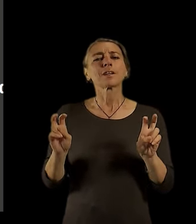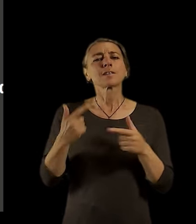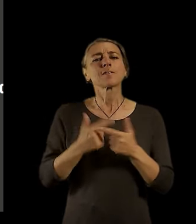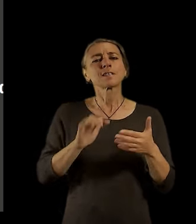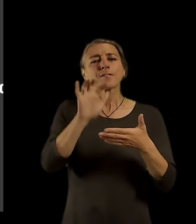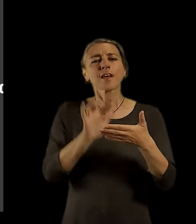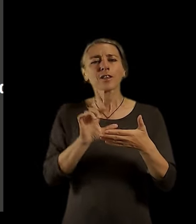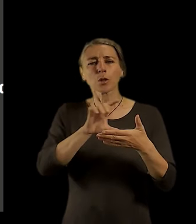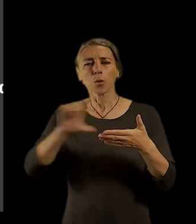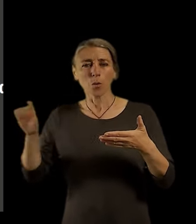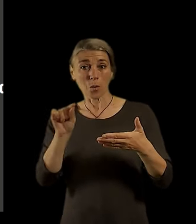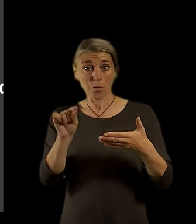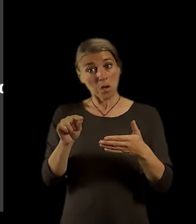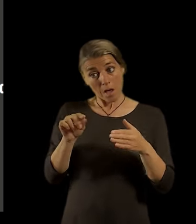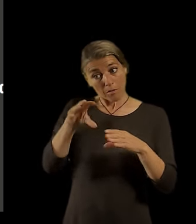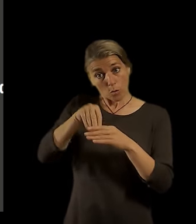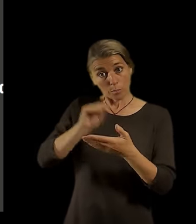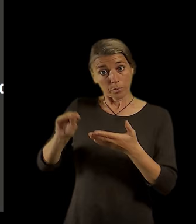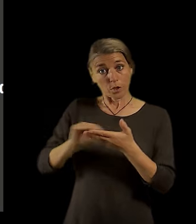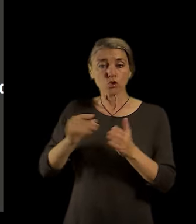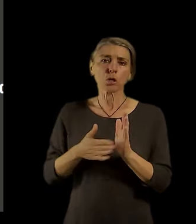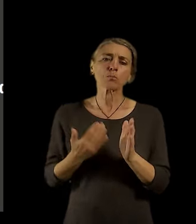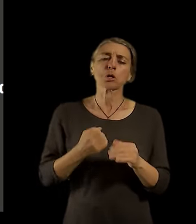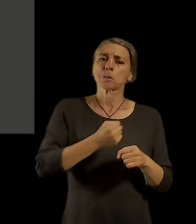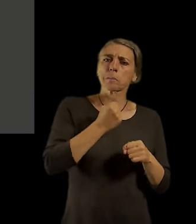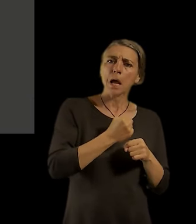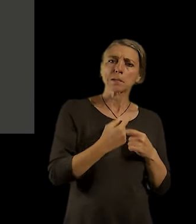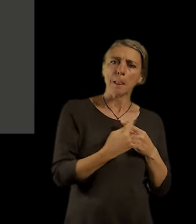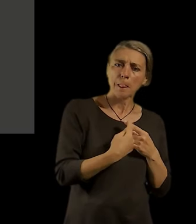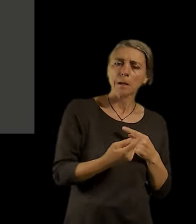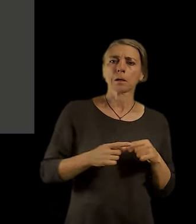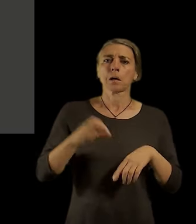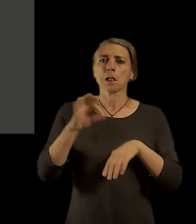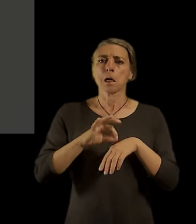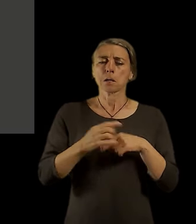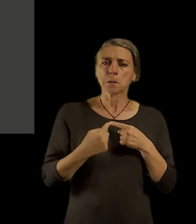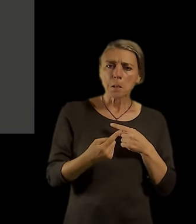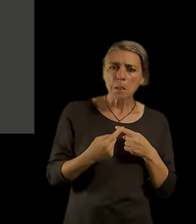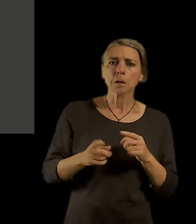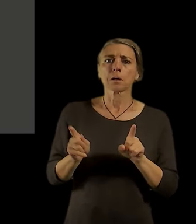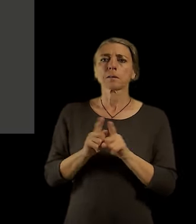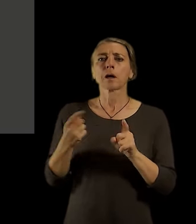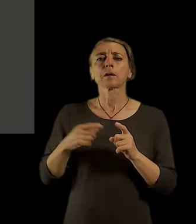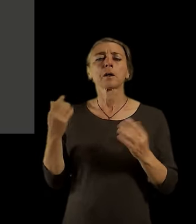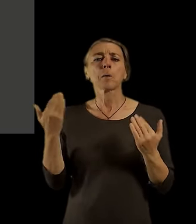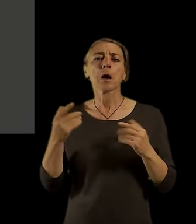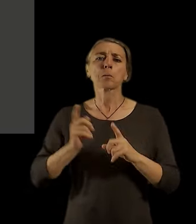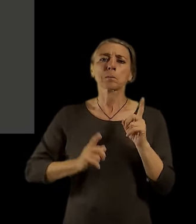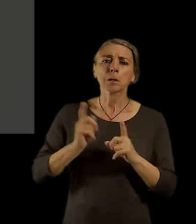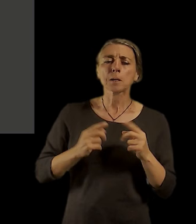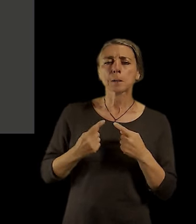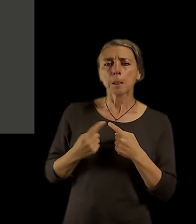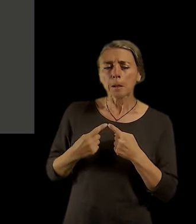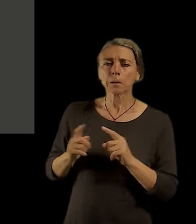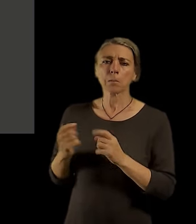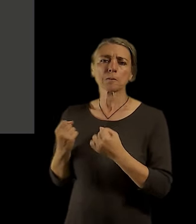těch denních potřeb jako práce nákup, vzdělávání, zdravotní péče a rekreace je snadno dosažitelná chůzí nebo